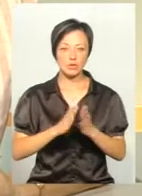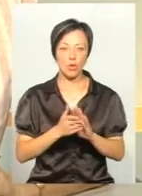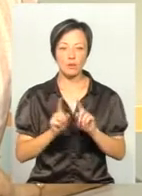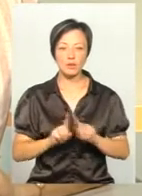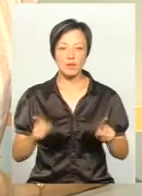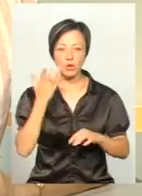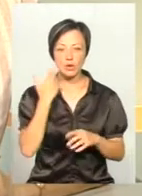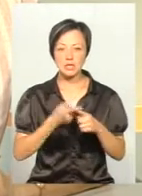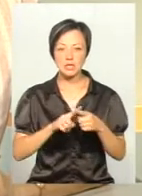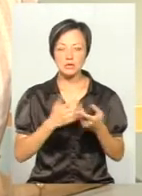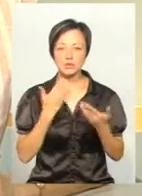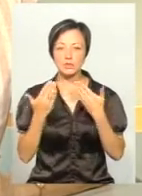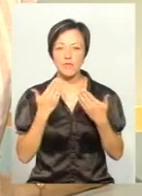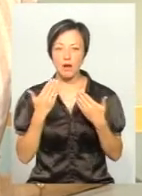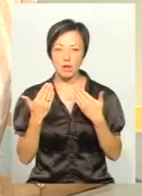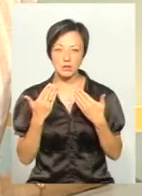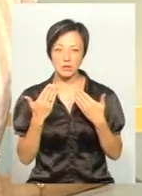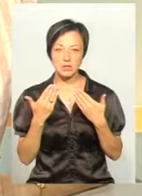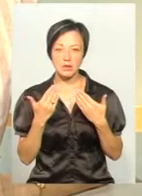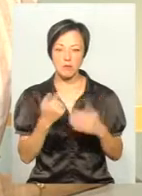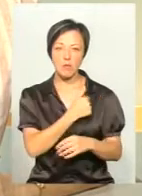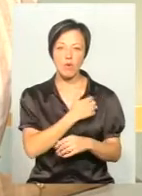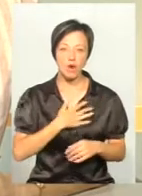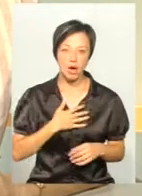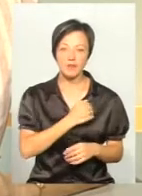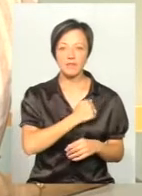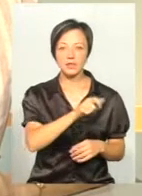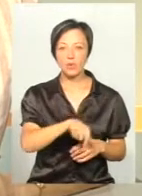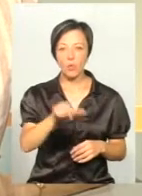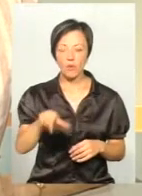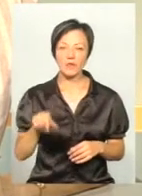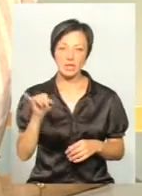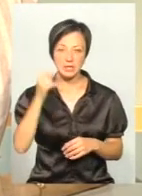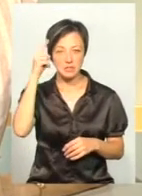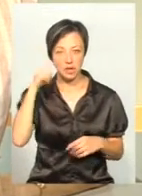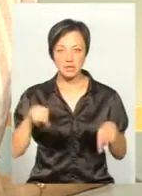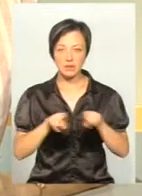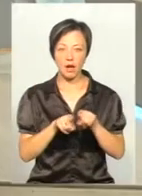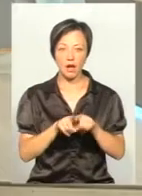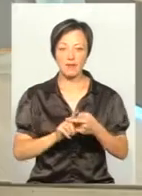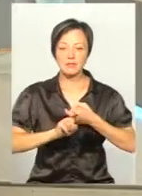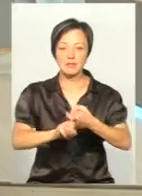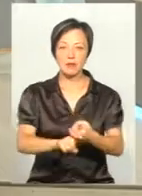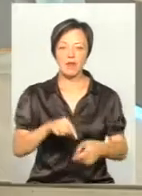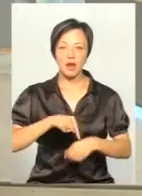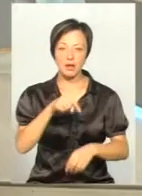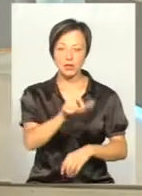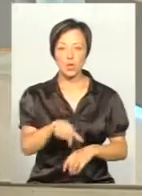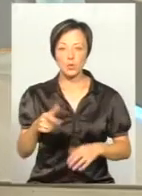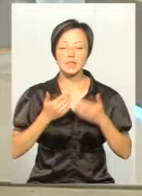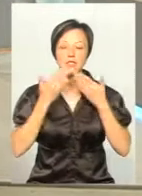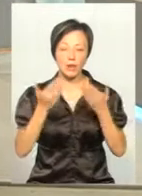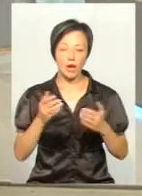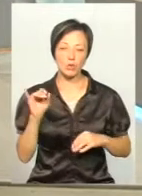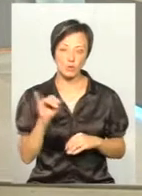особливо, коли це стосувалося поранення військових. І, знаєте, вже така цепна реакція, і люди звертаються і